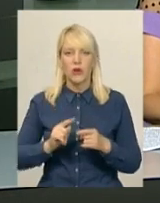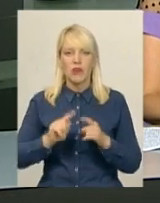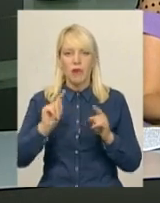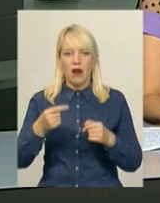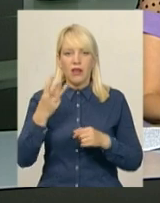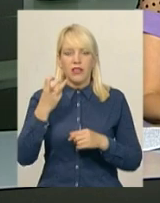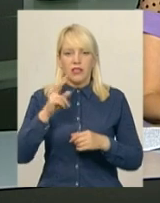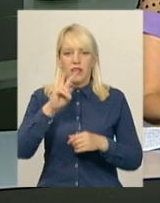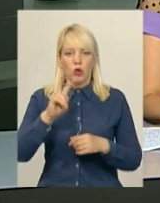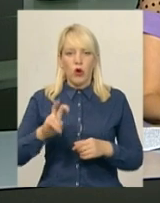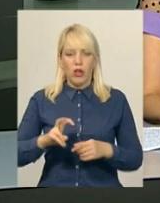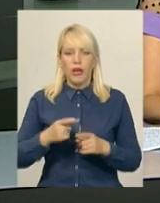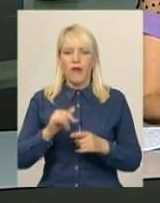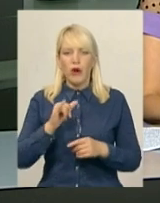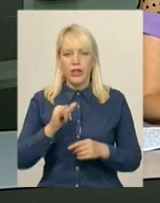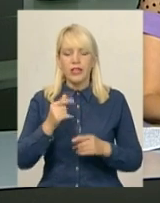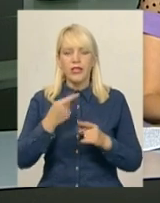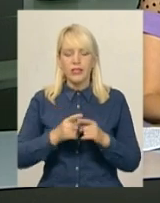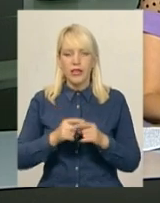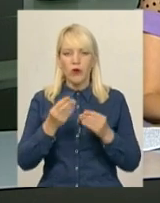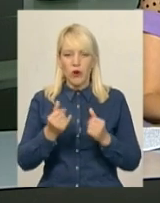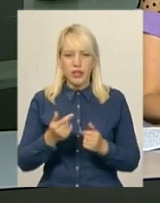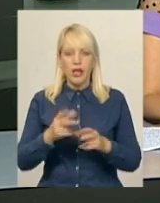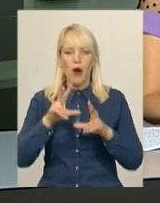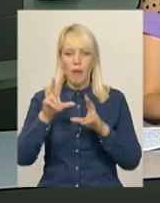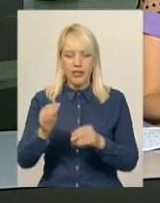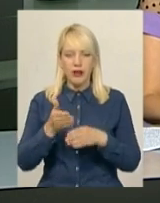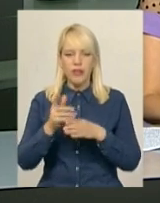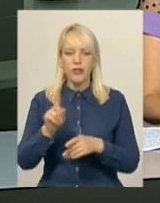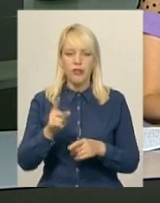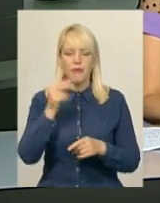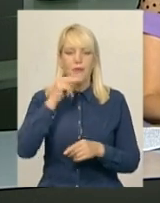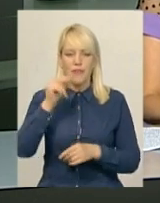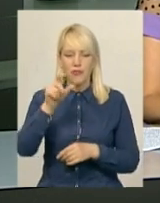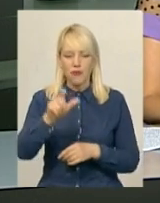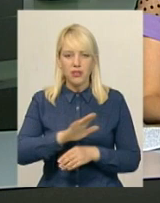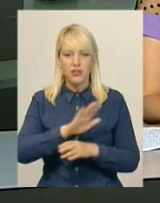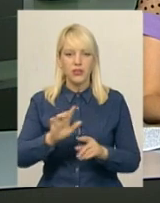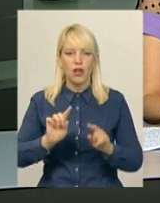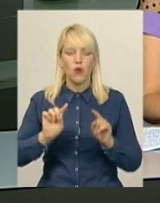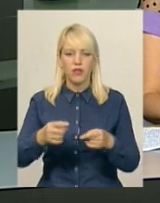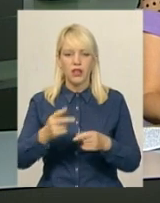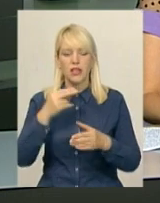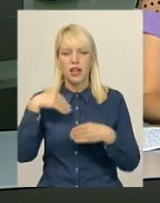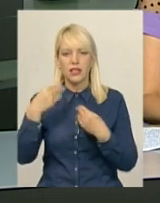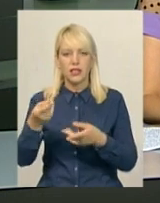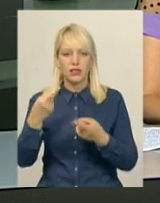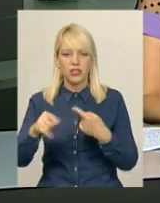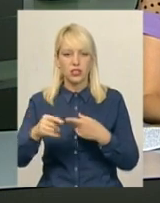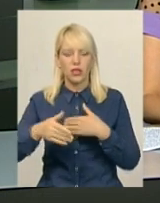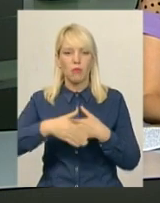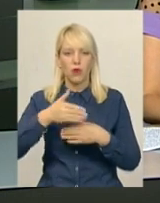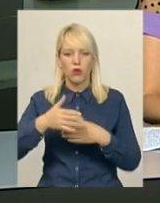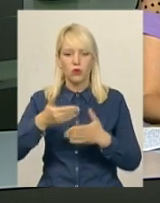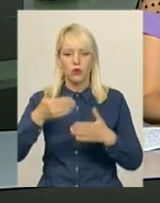доларів. За ці гроші обіцяв посприяти, аби обвинуваченого не ув'язнювали, а призначили інший вид покарання. Досудове